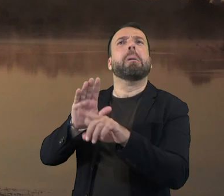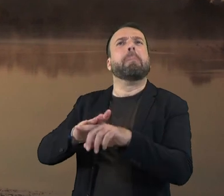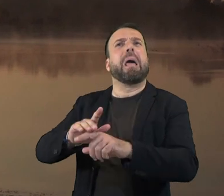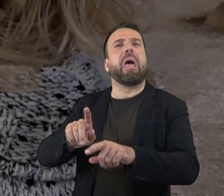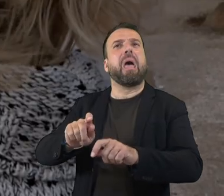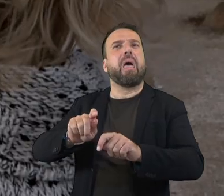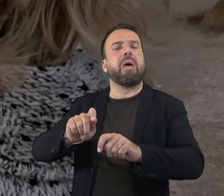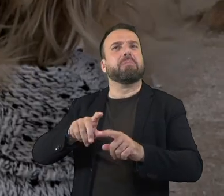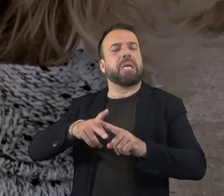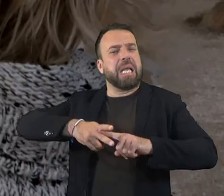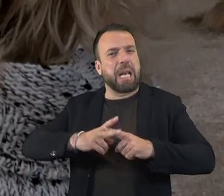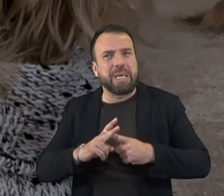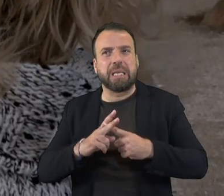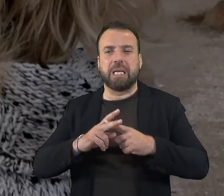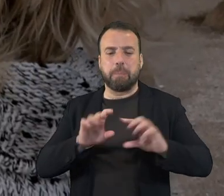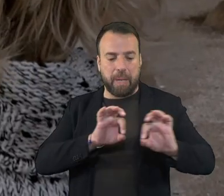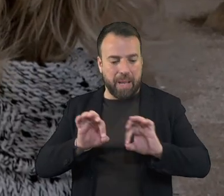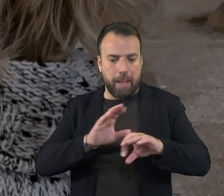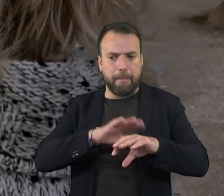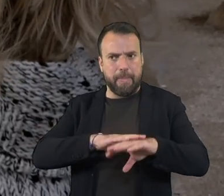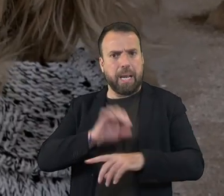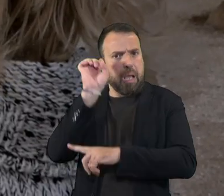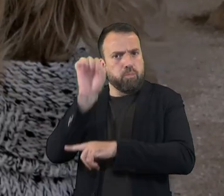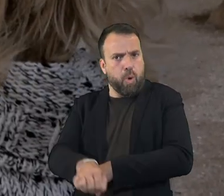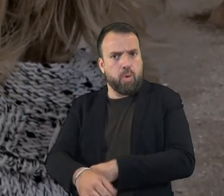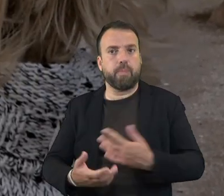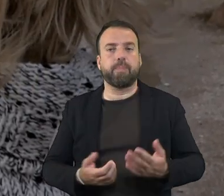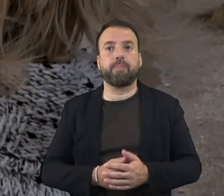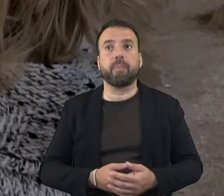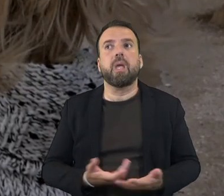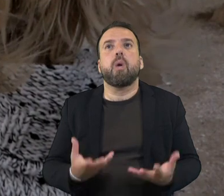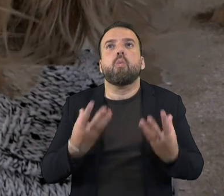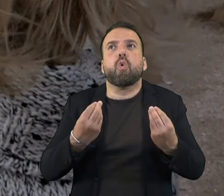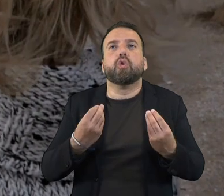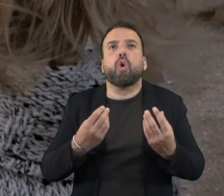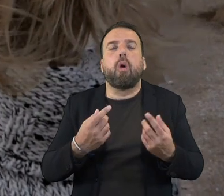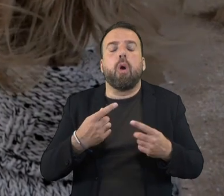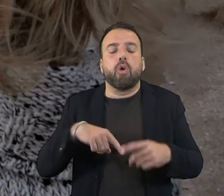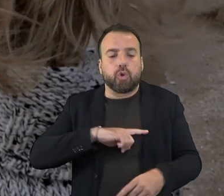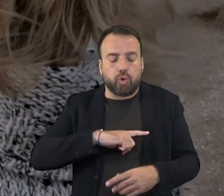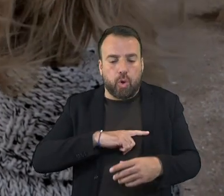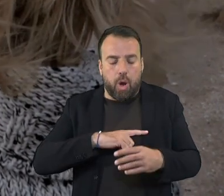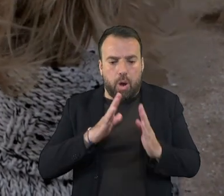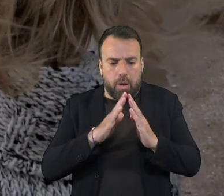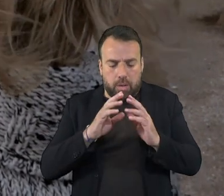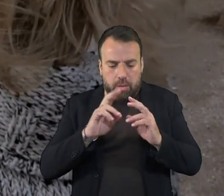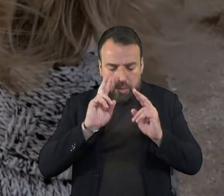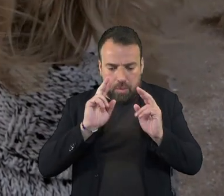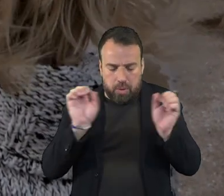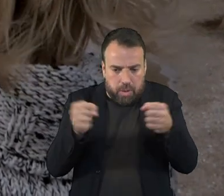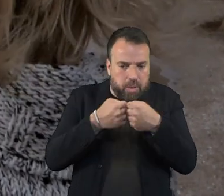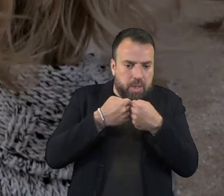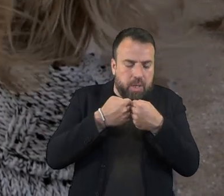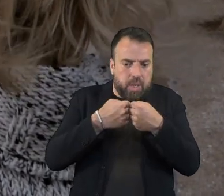Malgrat moltes vegades ens immobilitzen i no són capaços de veure res clar ni de prendre decisions. Els problemes